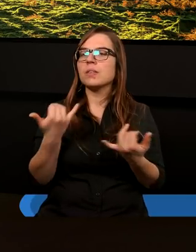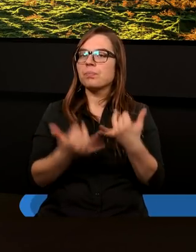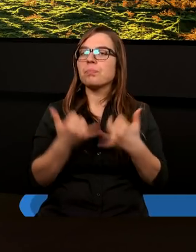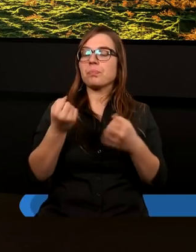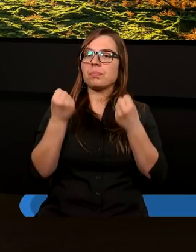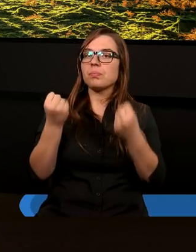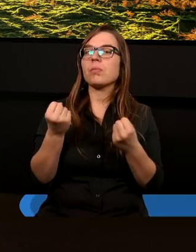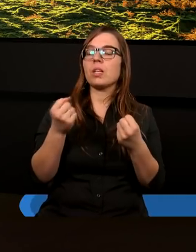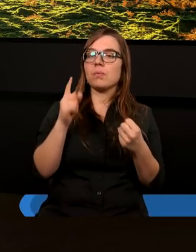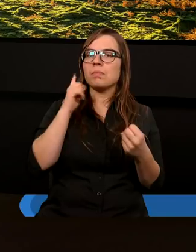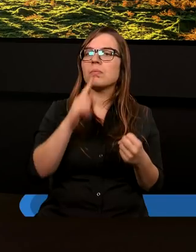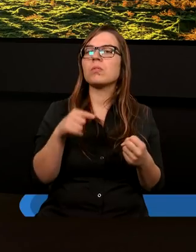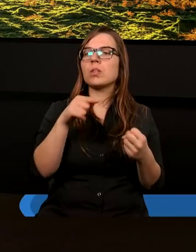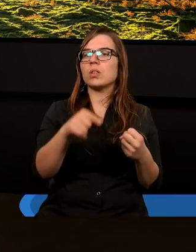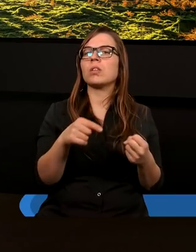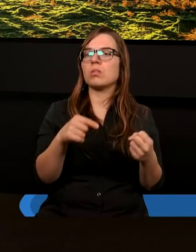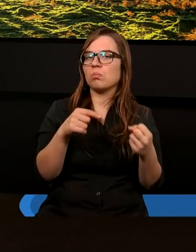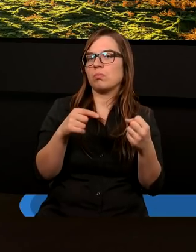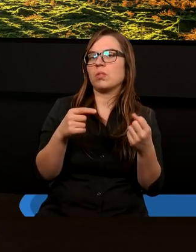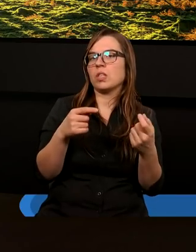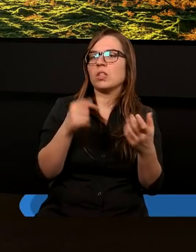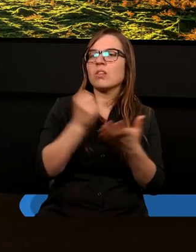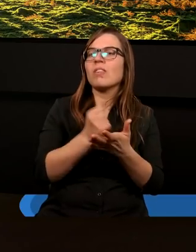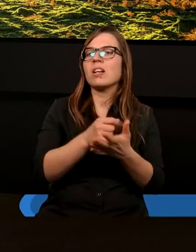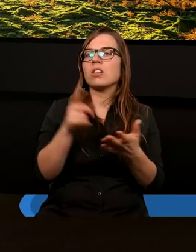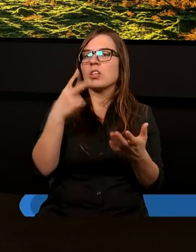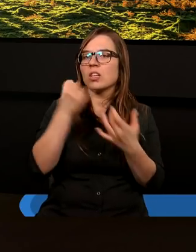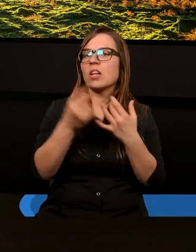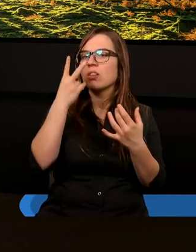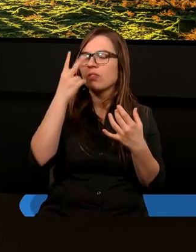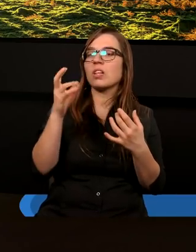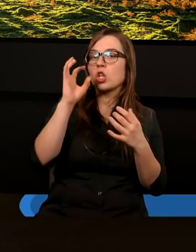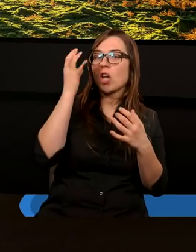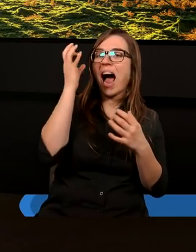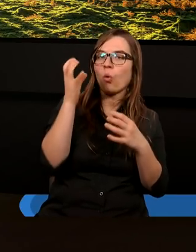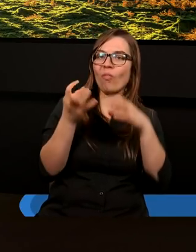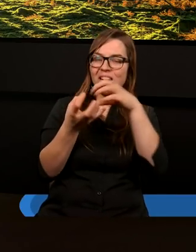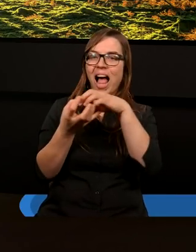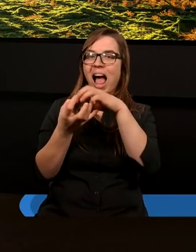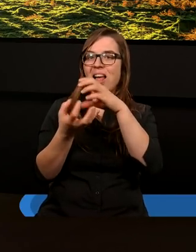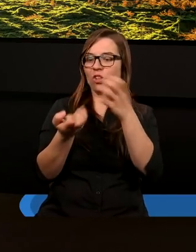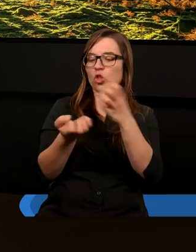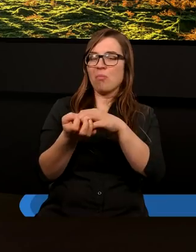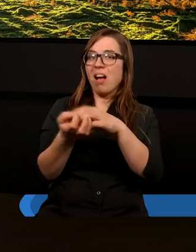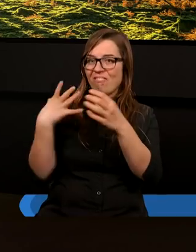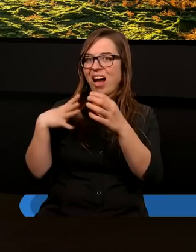Jeśli trzymamy w ręku żarówkę, ona jest nic nie warta, nie ma żadnego znaczenia, ale jeśli wkręcimy ją i włączymy przycisk,